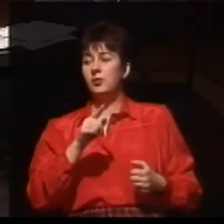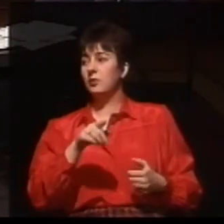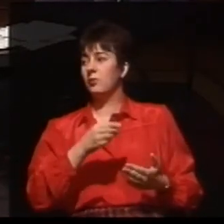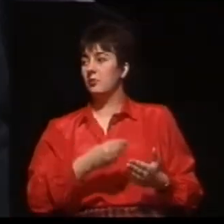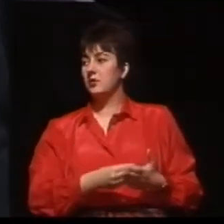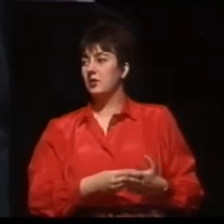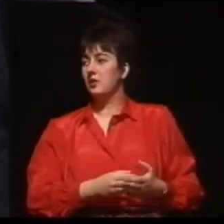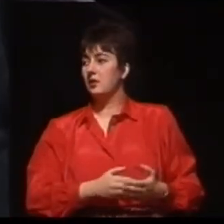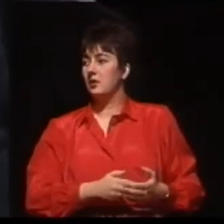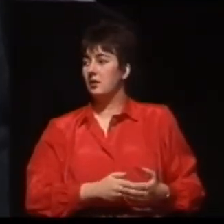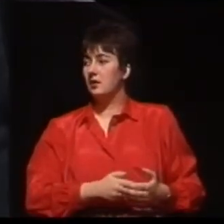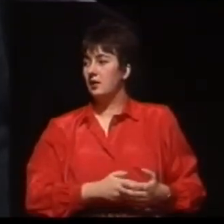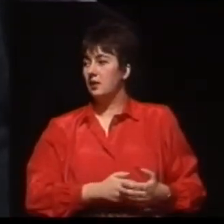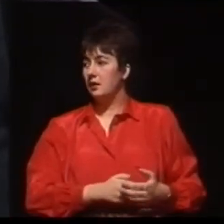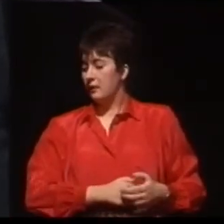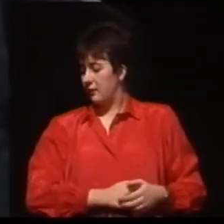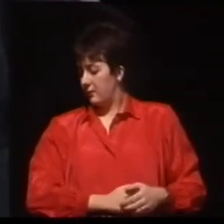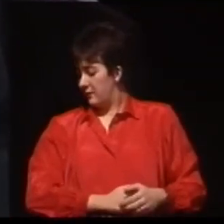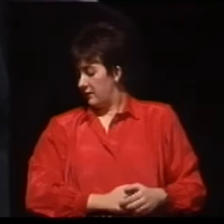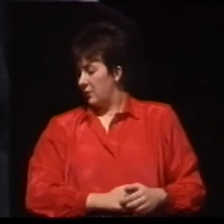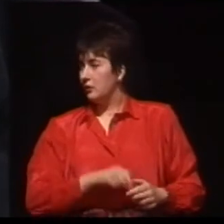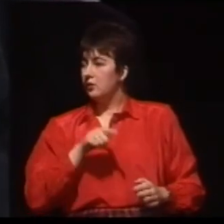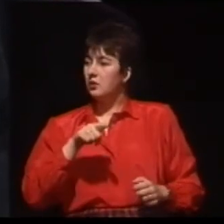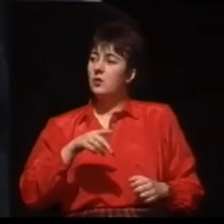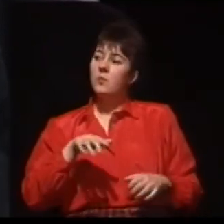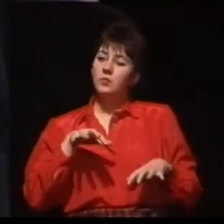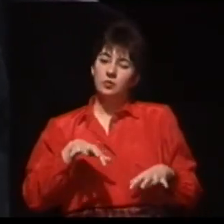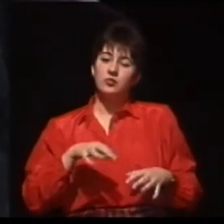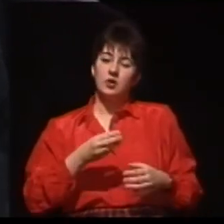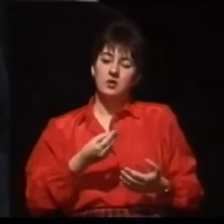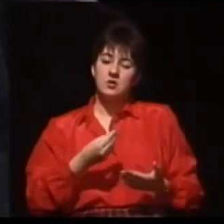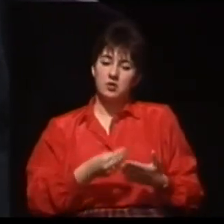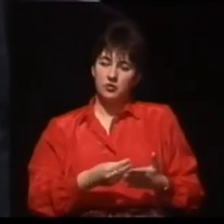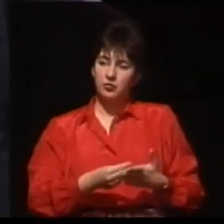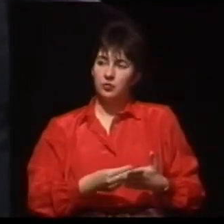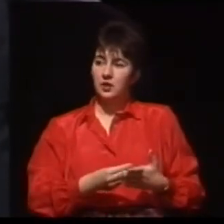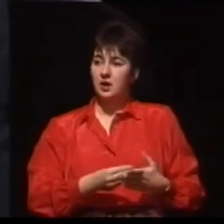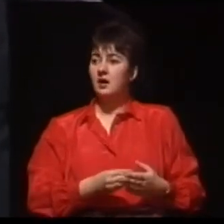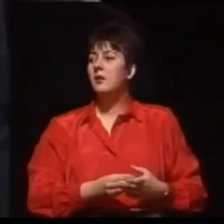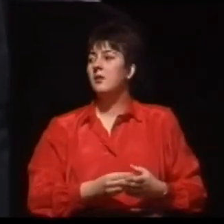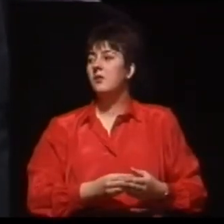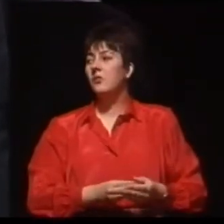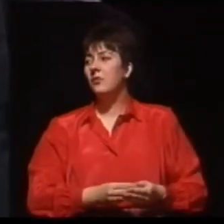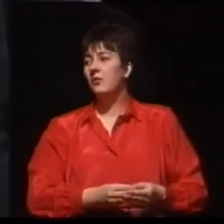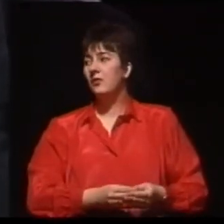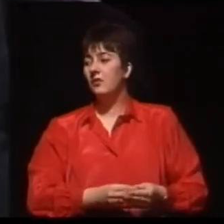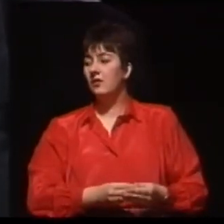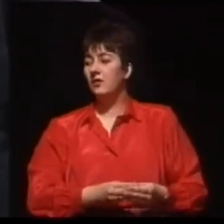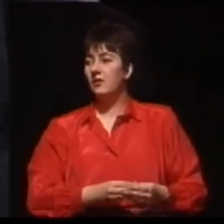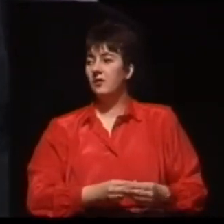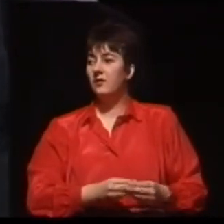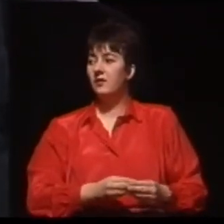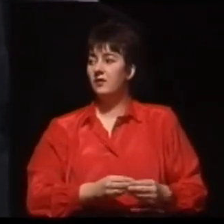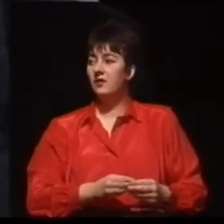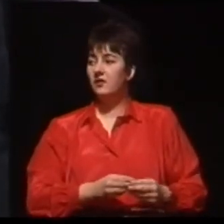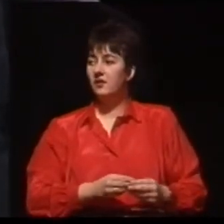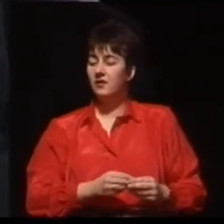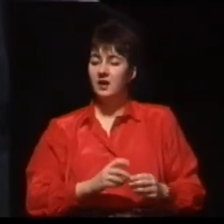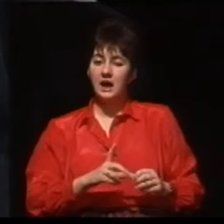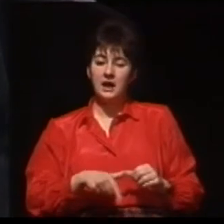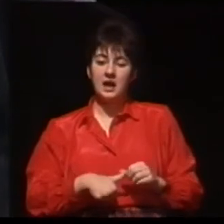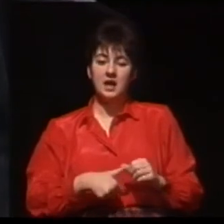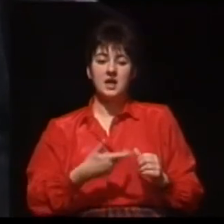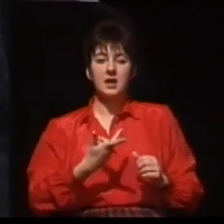Jest to kosztowne wszędzie. Natomiast nie wszędzie koszt ten ponosi osoba